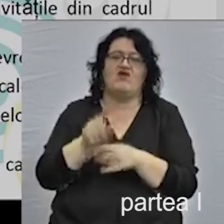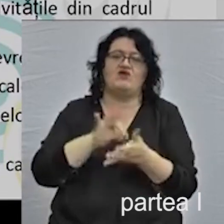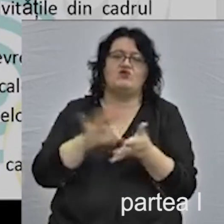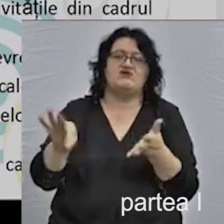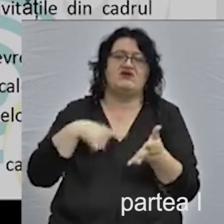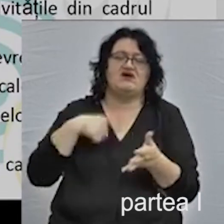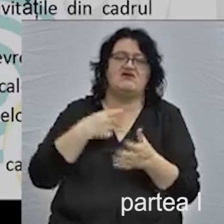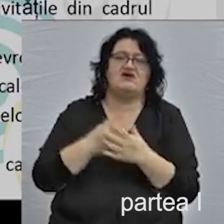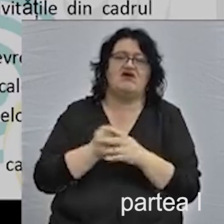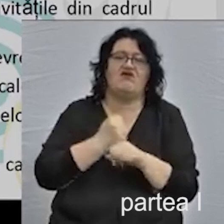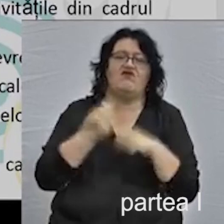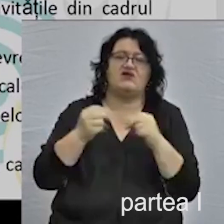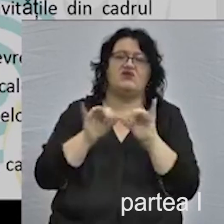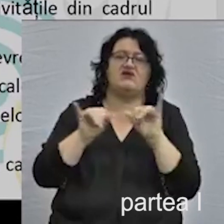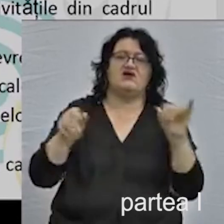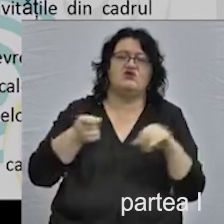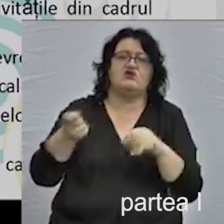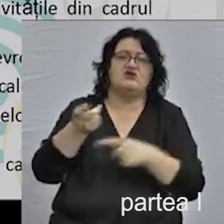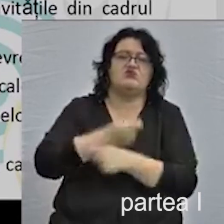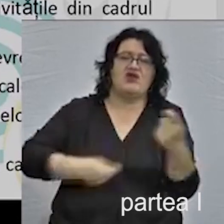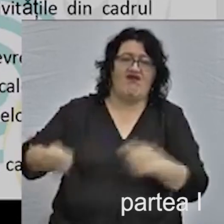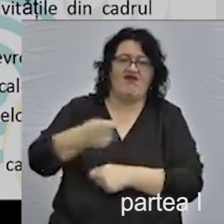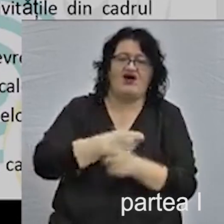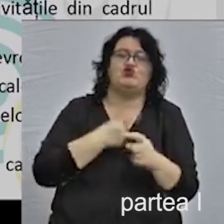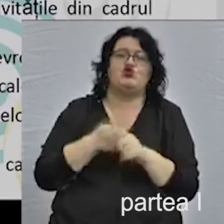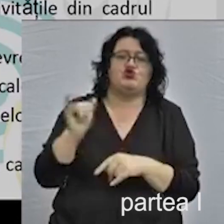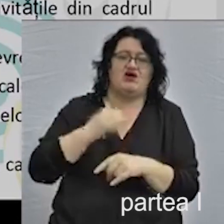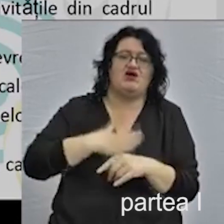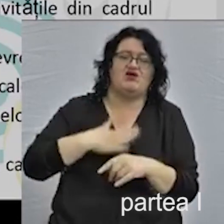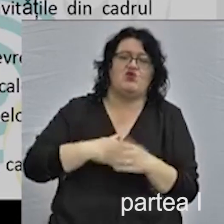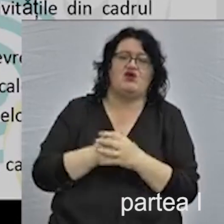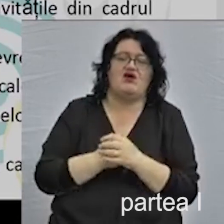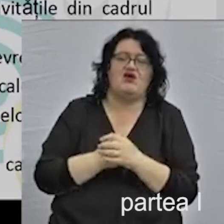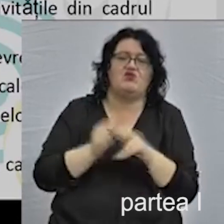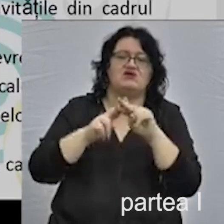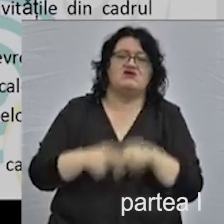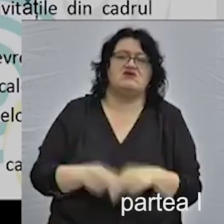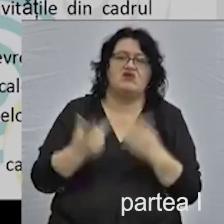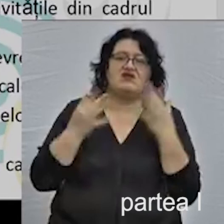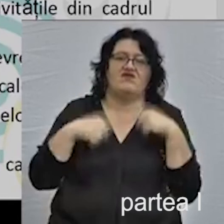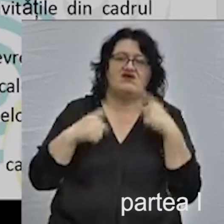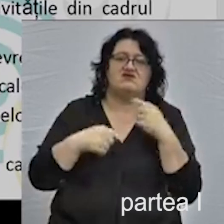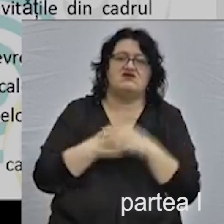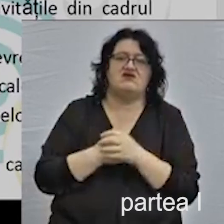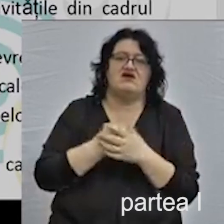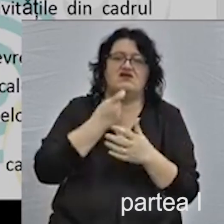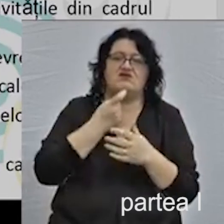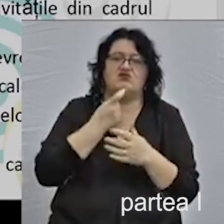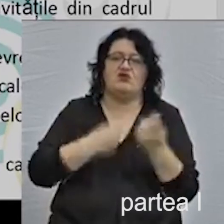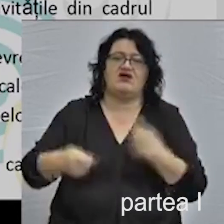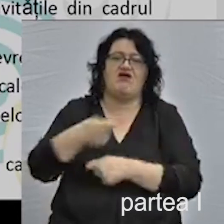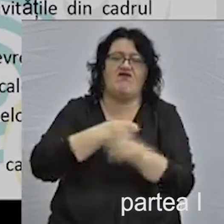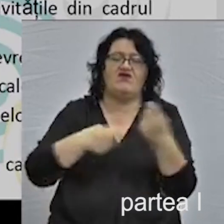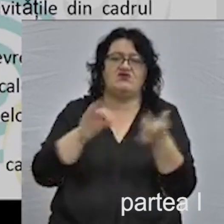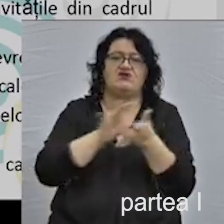era foarte bine dezvoltat turismul de afaceri și cei care își doreau să rămână câteva zile, care trebuiau să rămână din motive de afaceri în